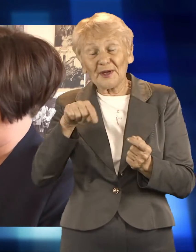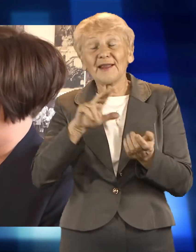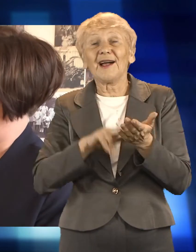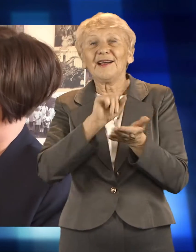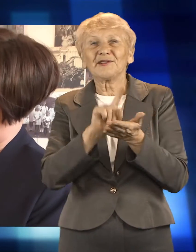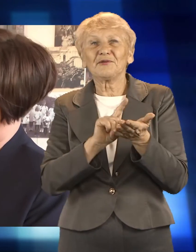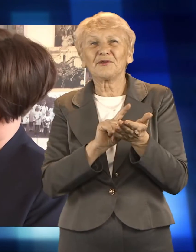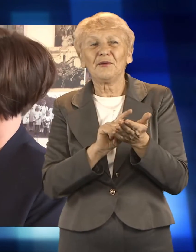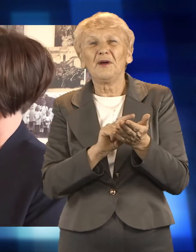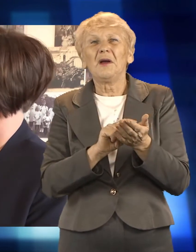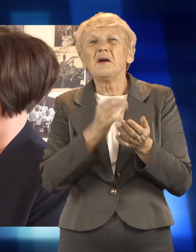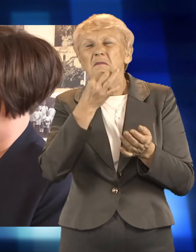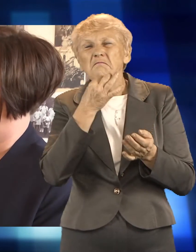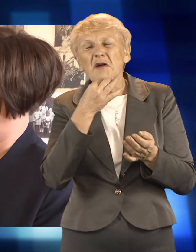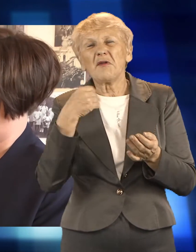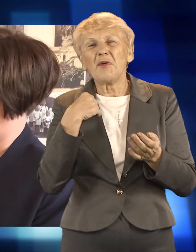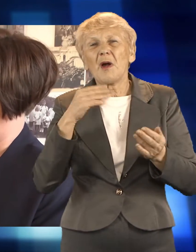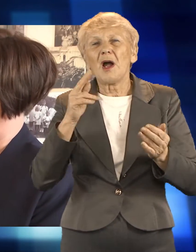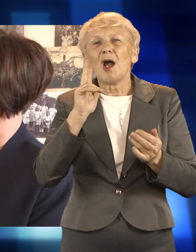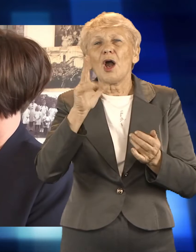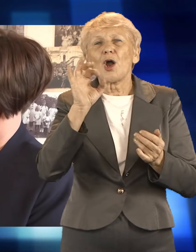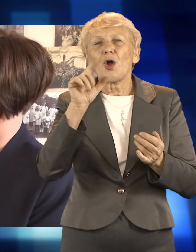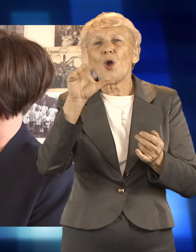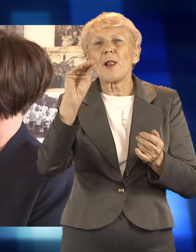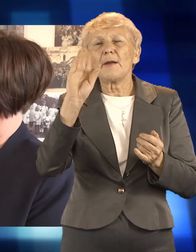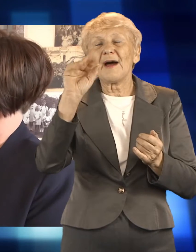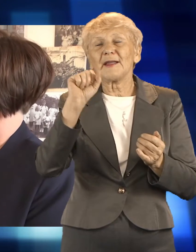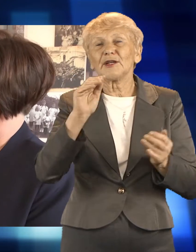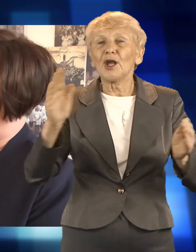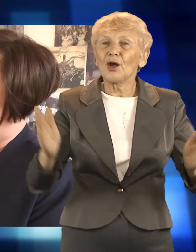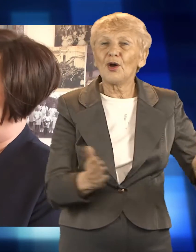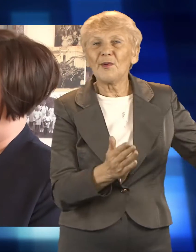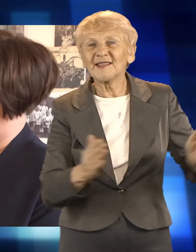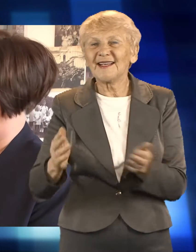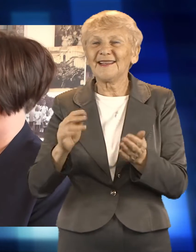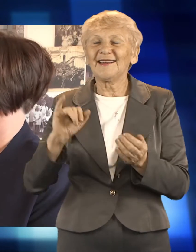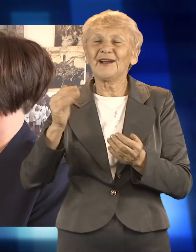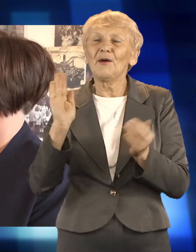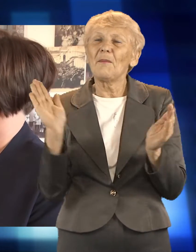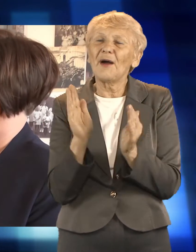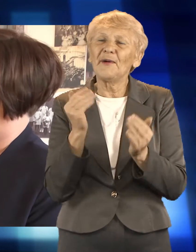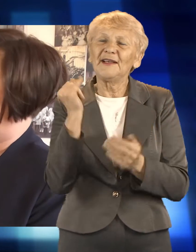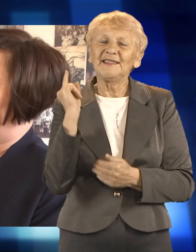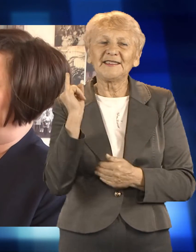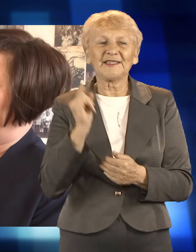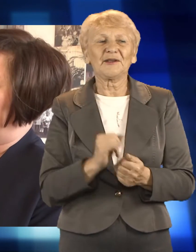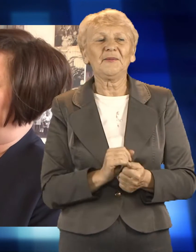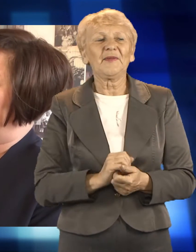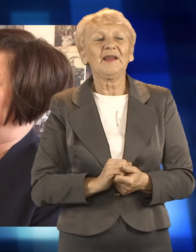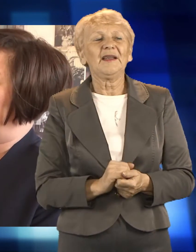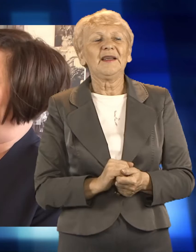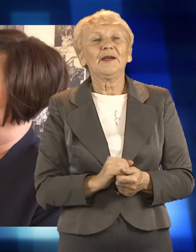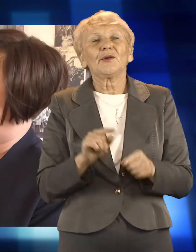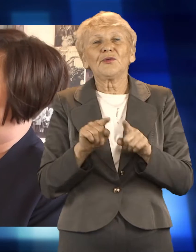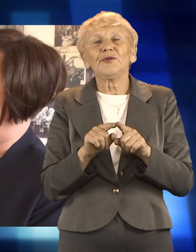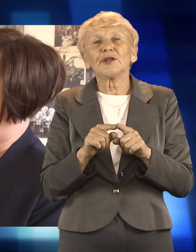tutaj mają taki dwuznaczny wydźwięk. Mamy też jako przedstawiciel